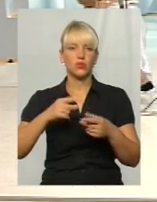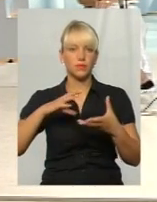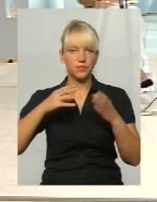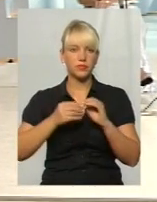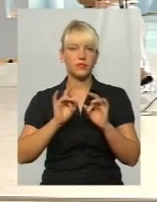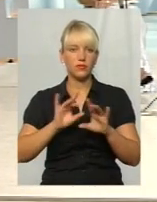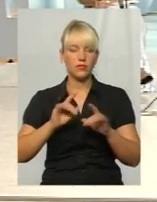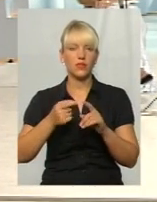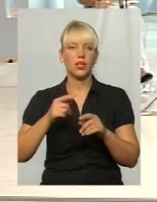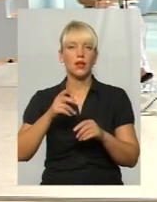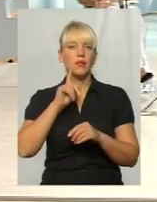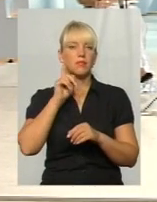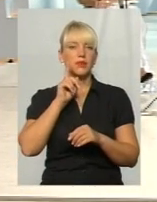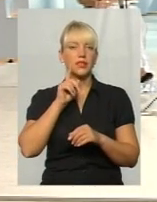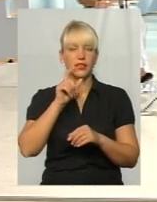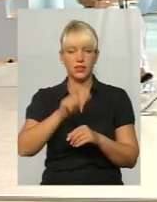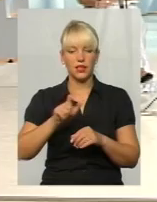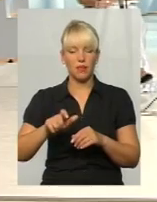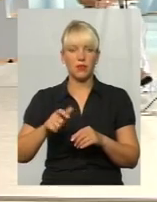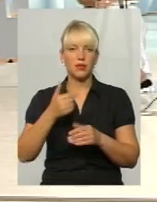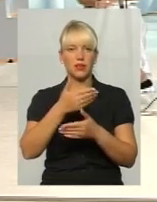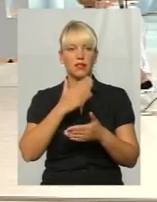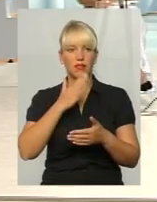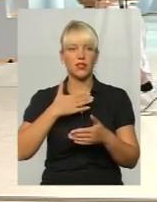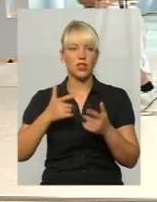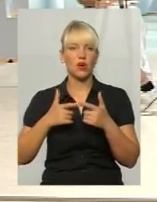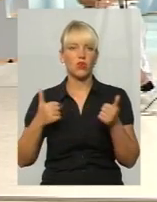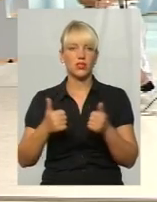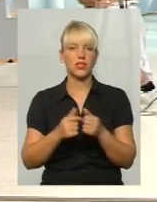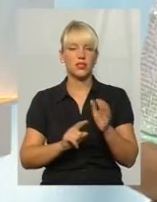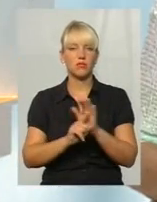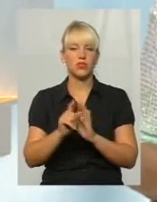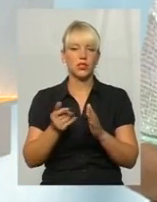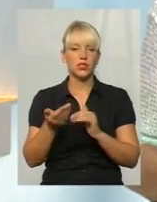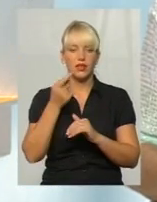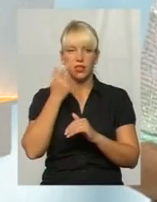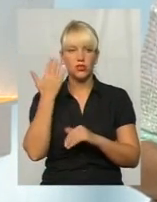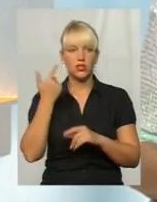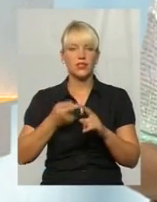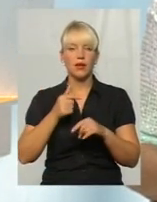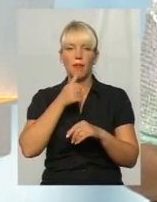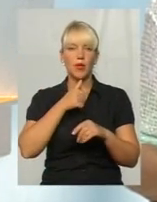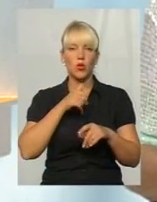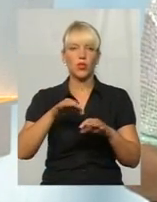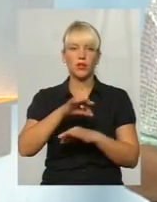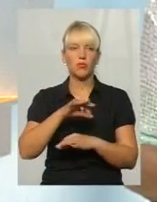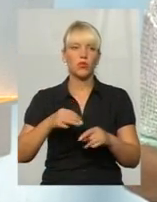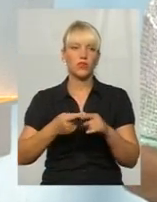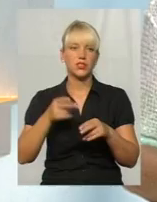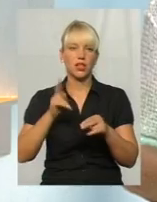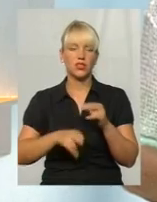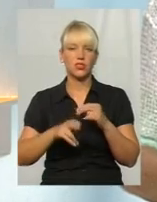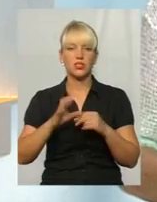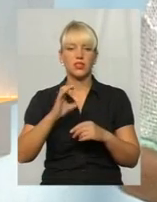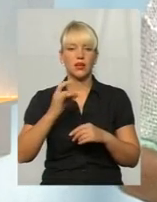якраз підлітками наша організація почала нещодавно займатися. нас пілотний проєкт, але цей проєкт закінчиться в серпні. І